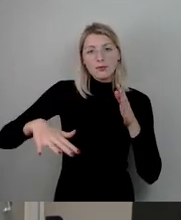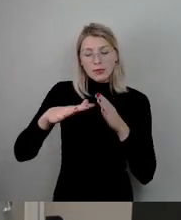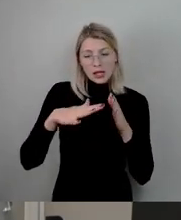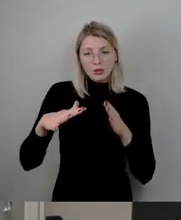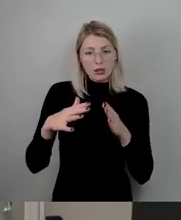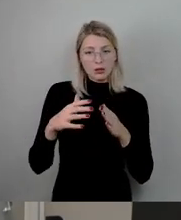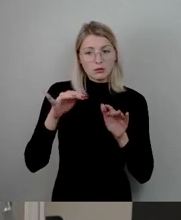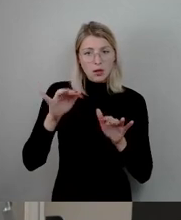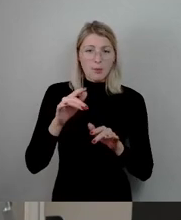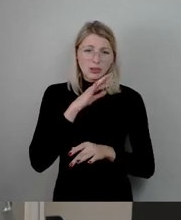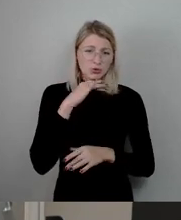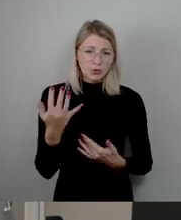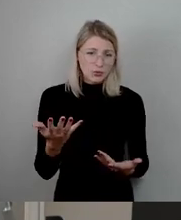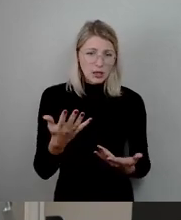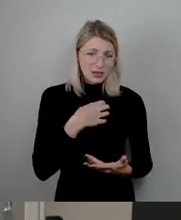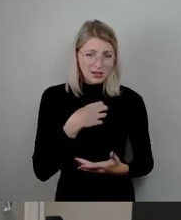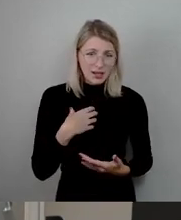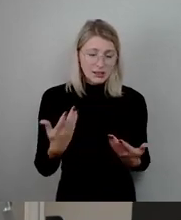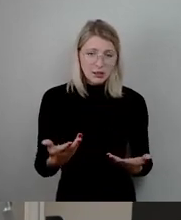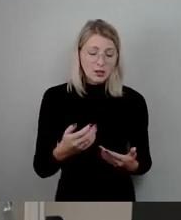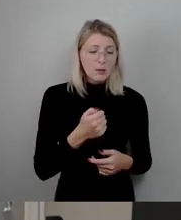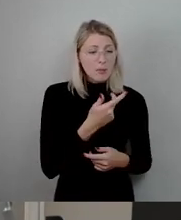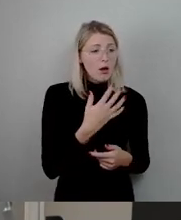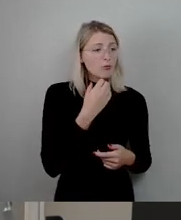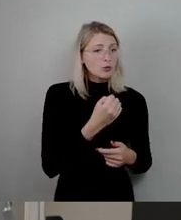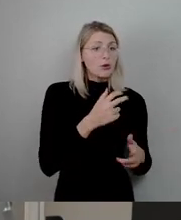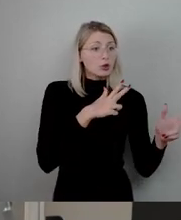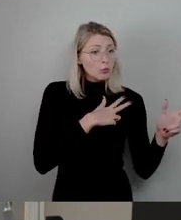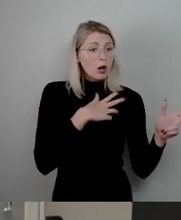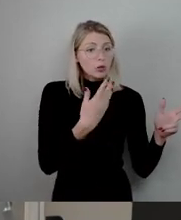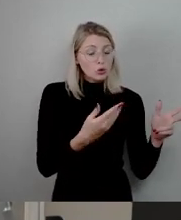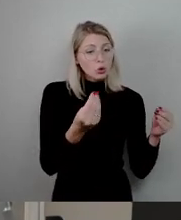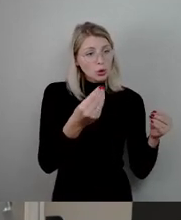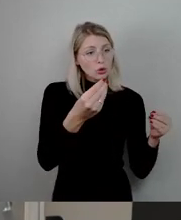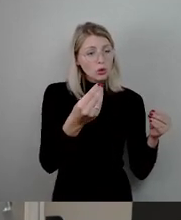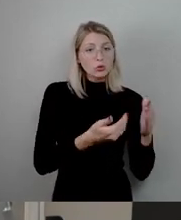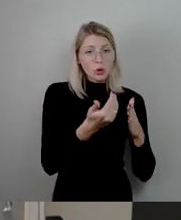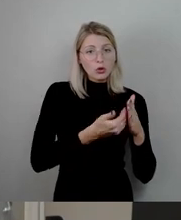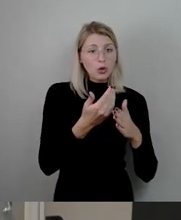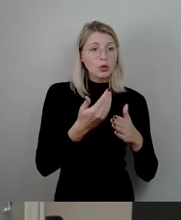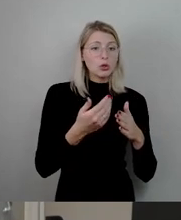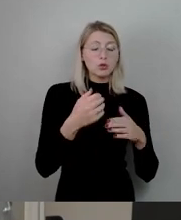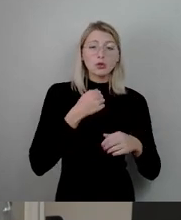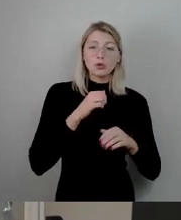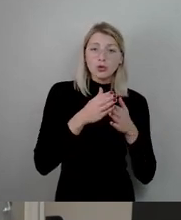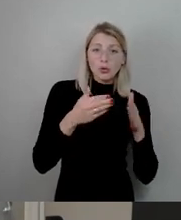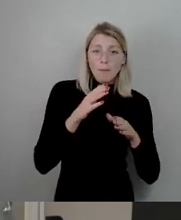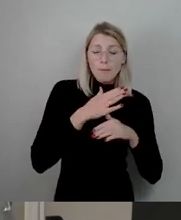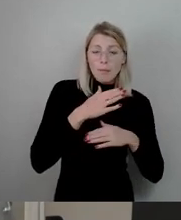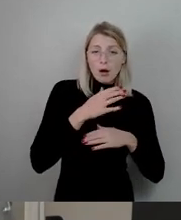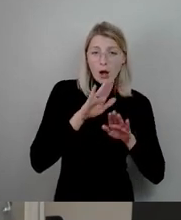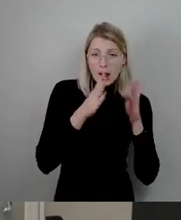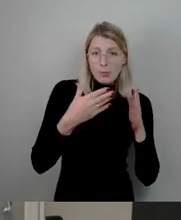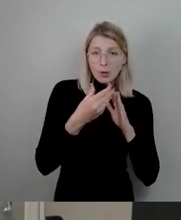Einiges, was versprochen worden war an neuen Schwimmhallen, zum Beispiel das neue Sachsenbad oder auch der